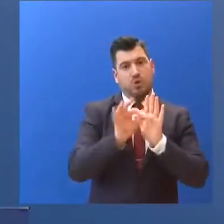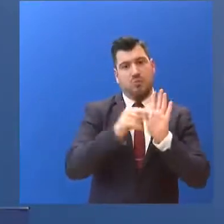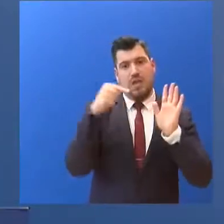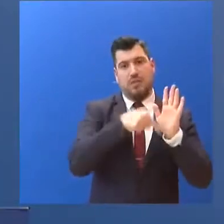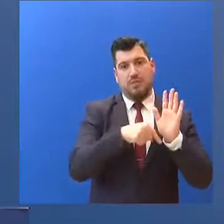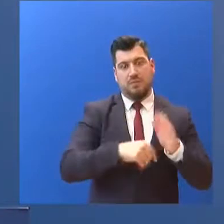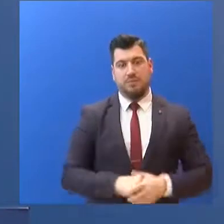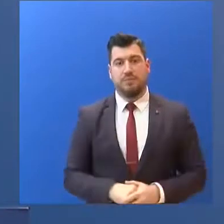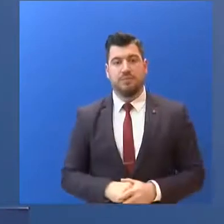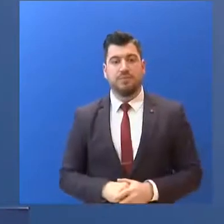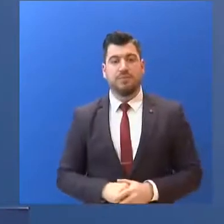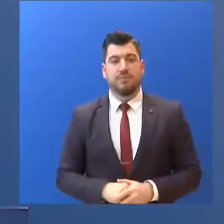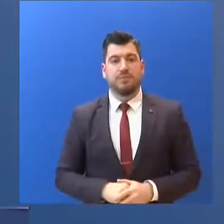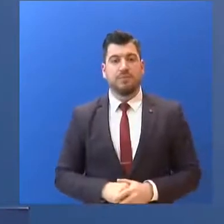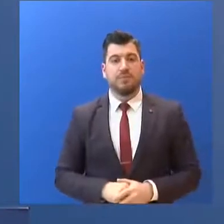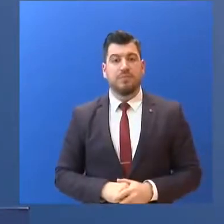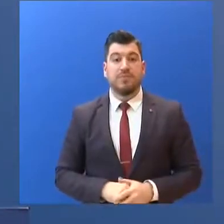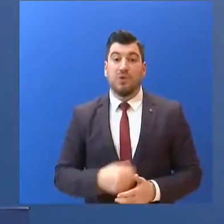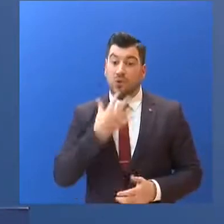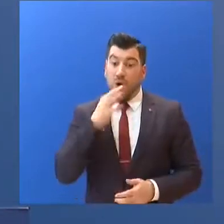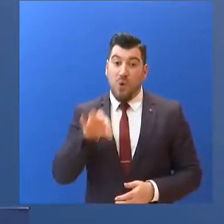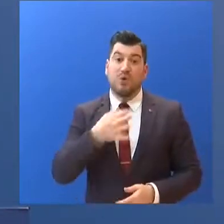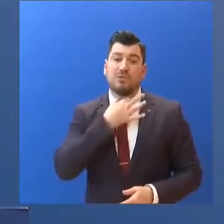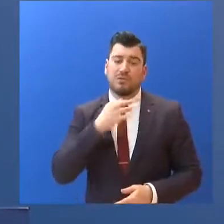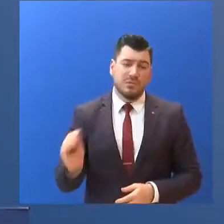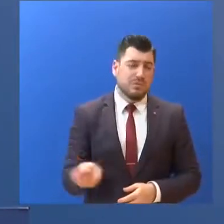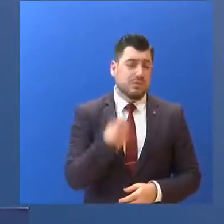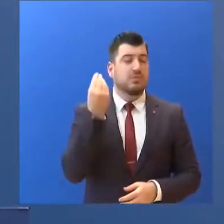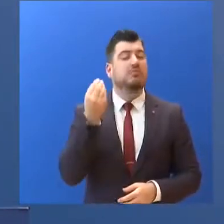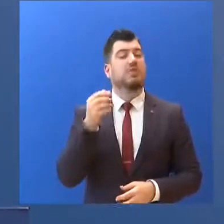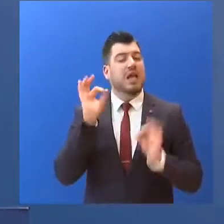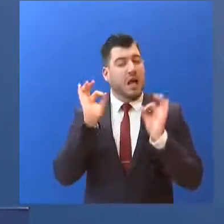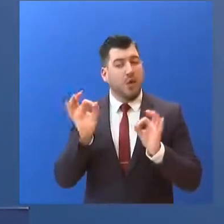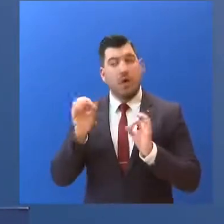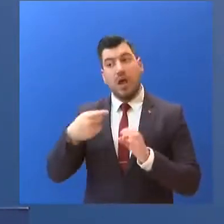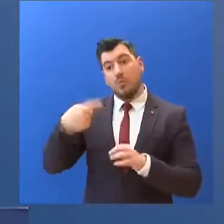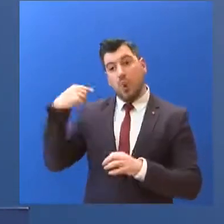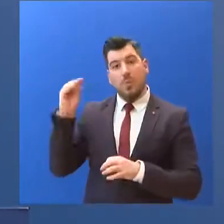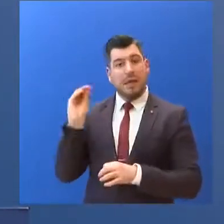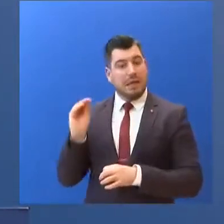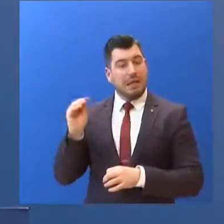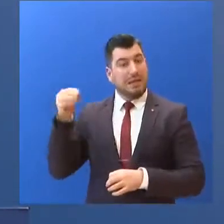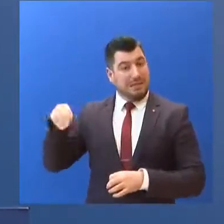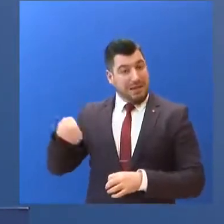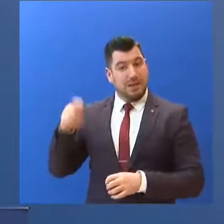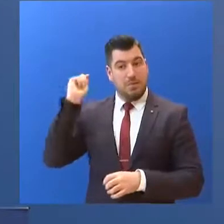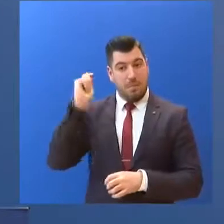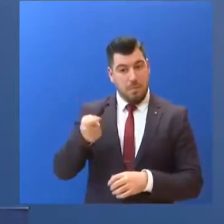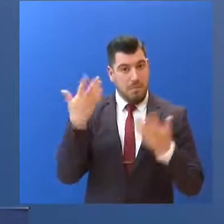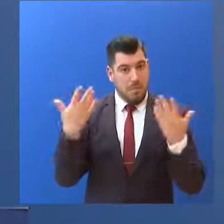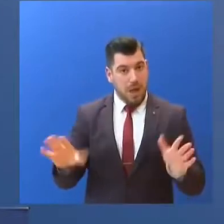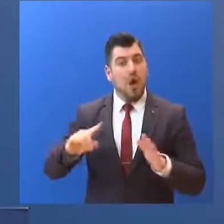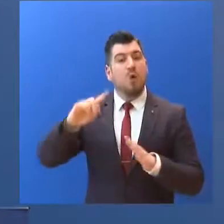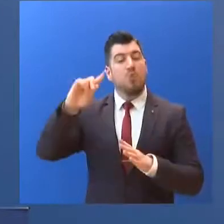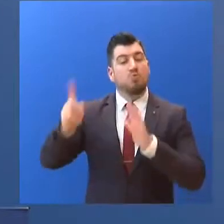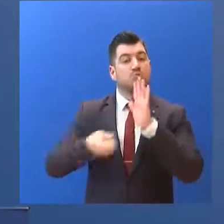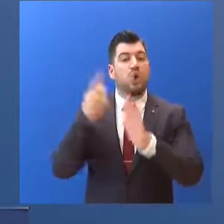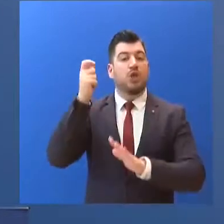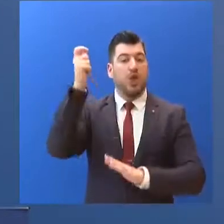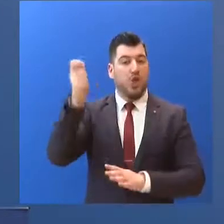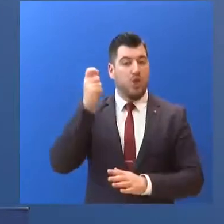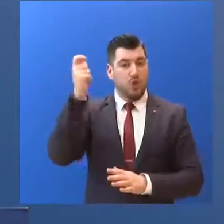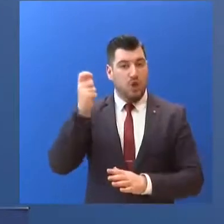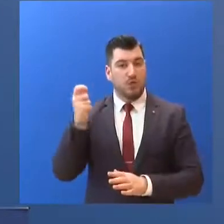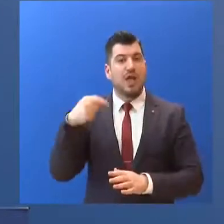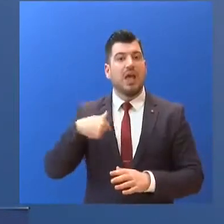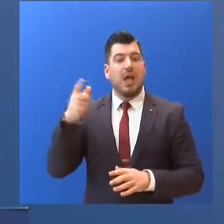παρά τις έκτακτες συνθήκες που έχουν διαμορφωθεί... καταβλήθηκε κανονικά την περασμένη Τρίτη... η πρώτη δόση του επιδόματος γέννησης... σε 7